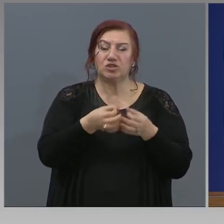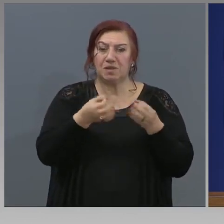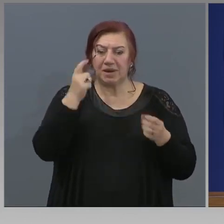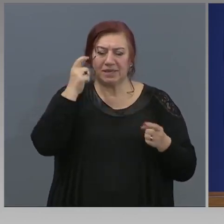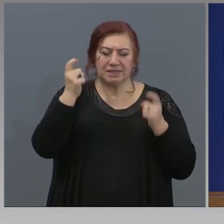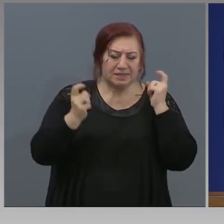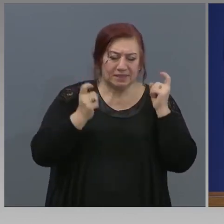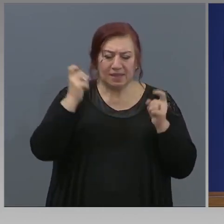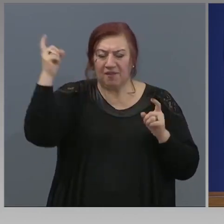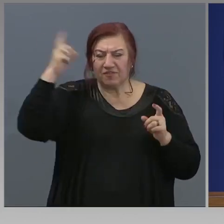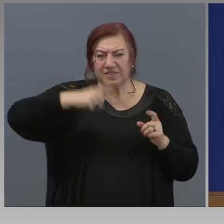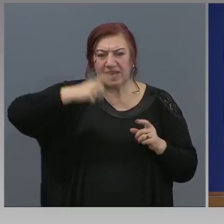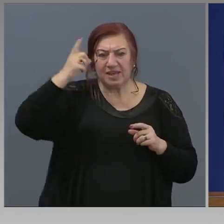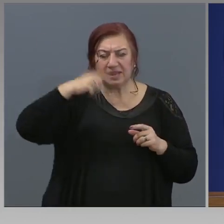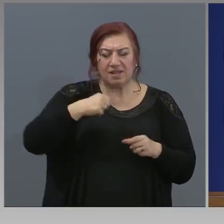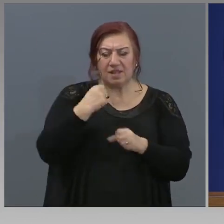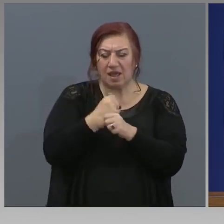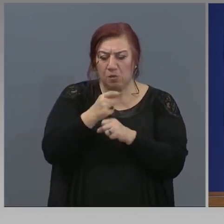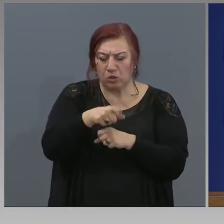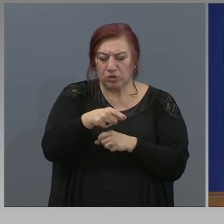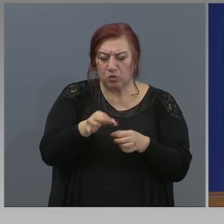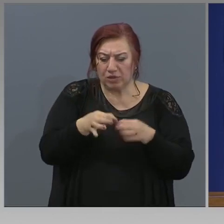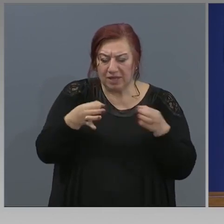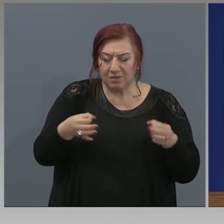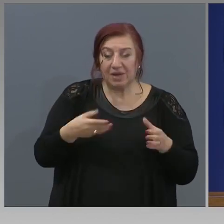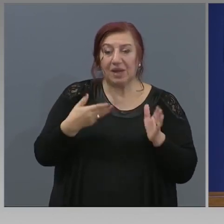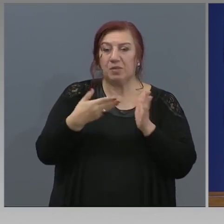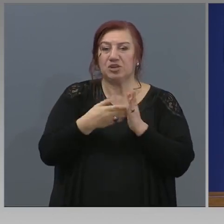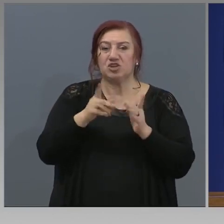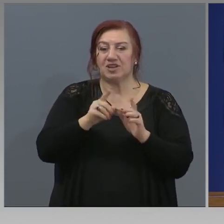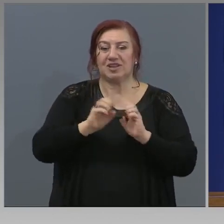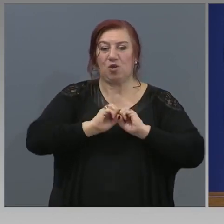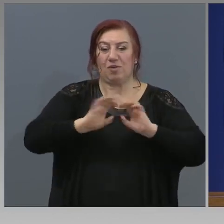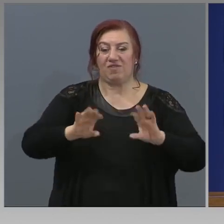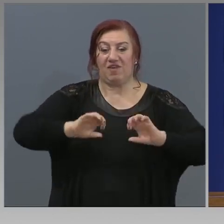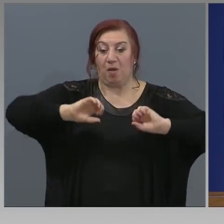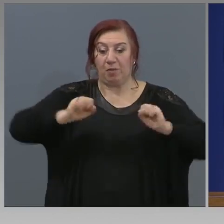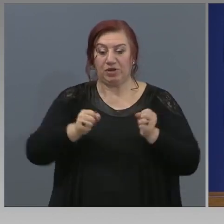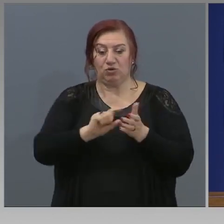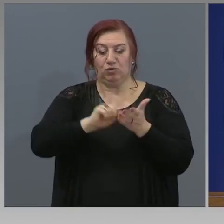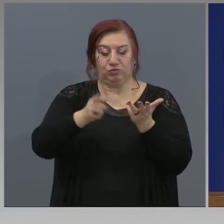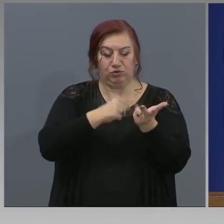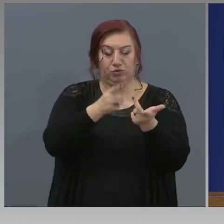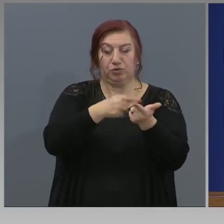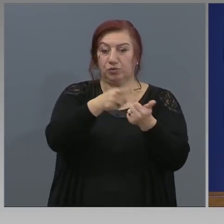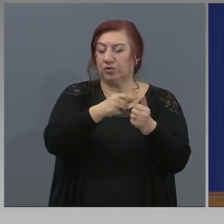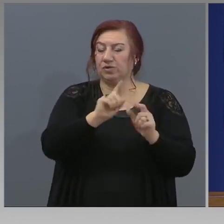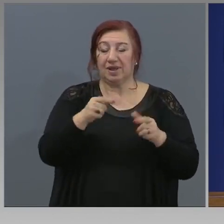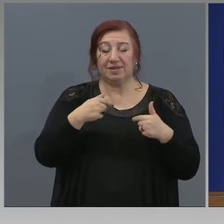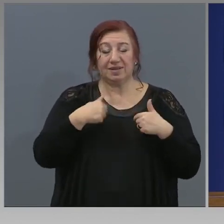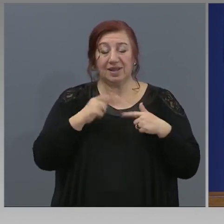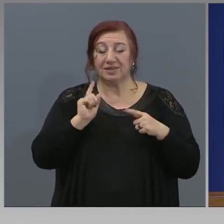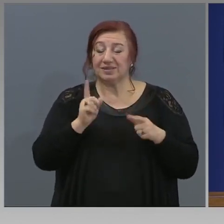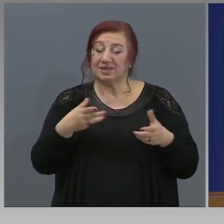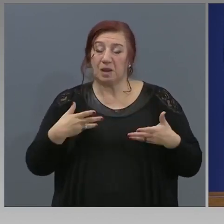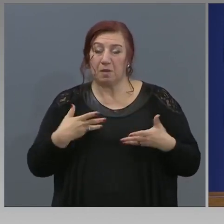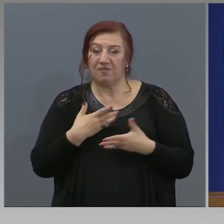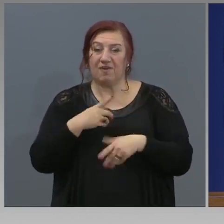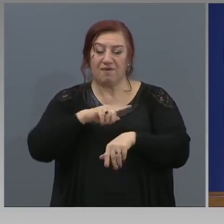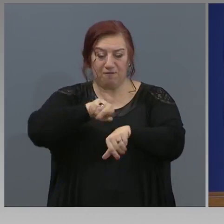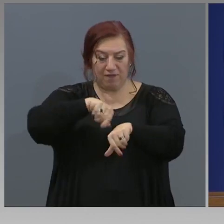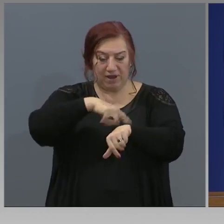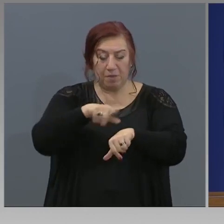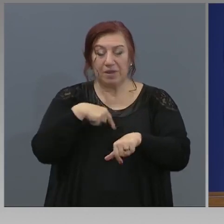и се работи по тях всеки ден. Причината да не се обявява толкова бързо е, че все пак на нас ни е необходимо време, за да можем да